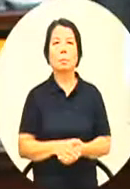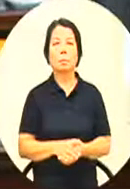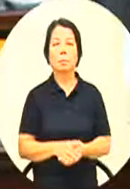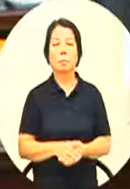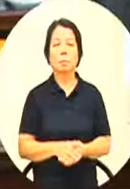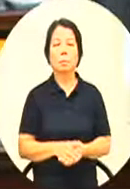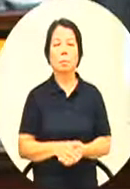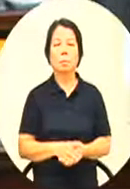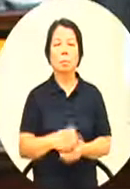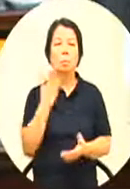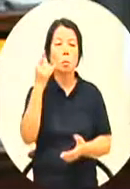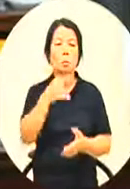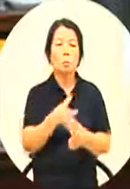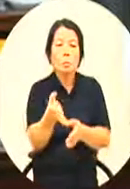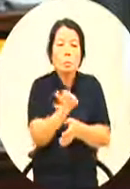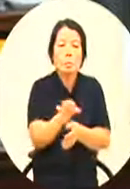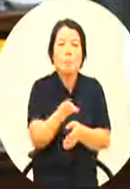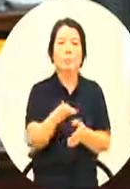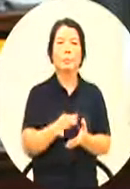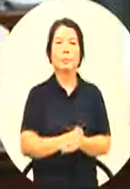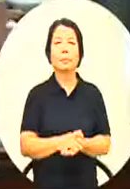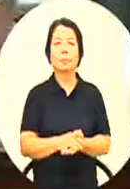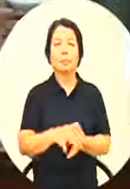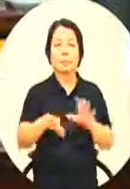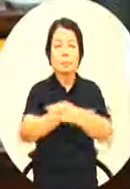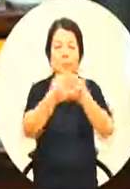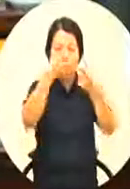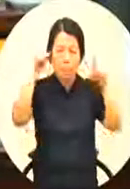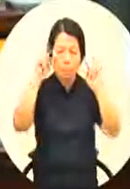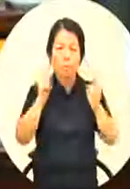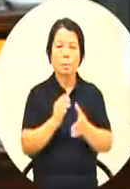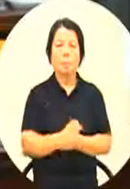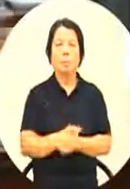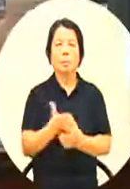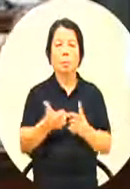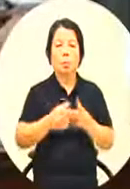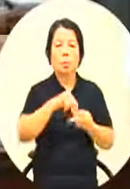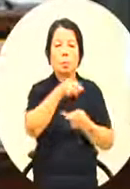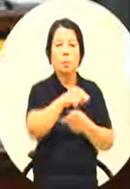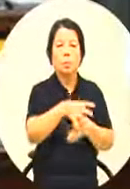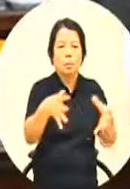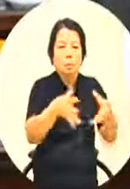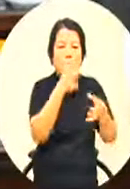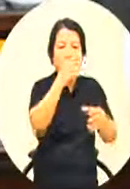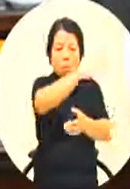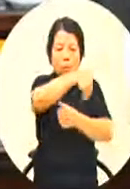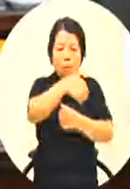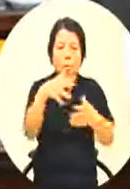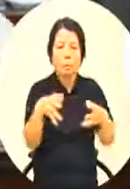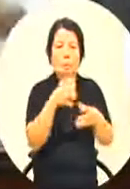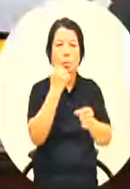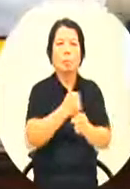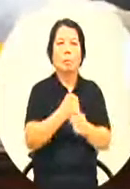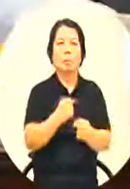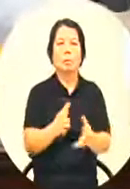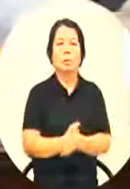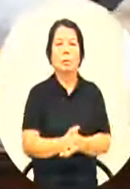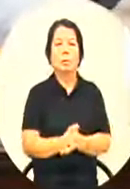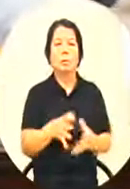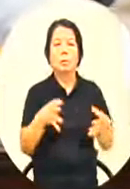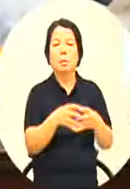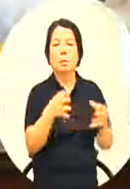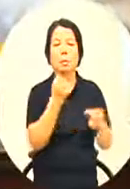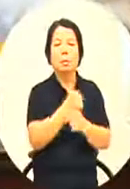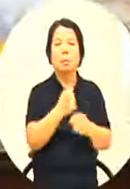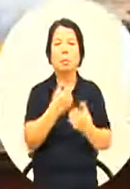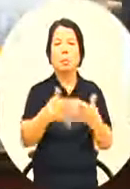我觉得它如果是免费的空大怎么去有一种是跟人家合作有一种根本就也不要合作啊一般